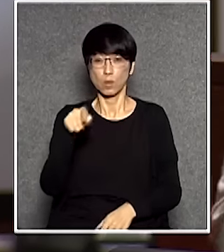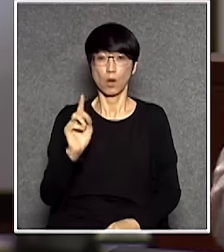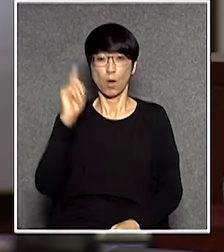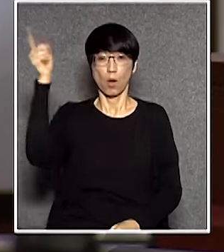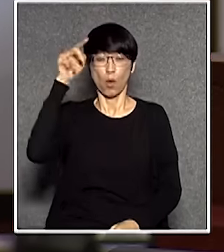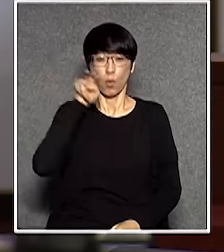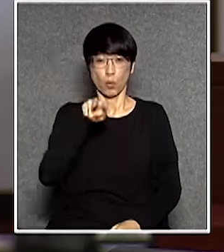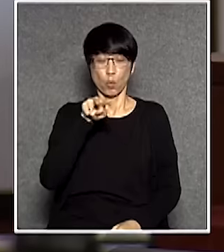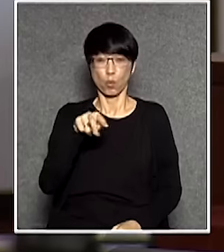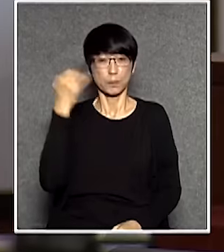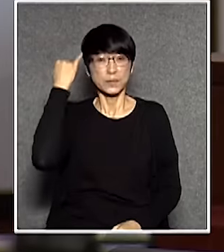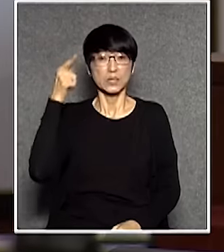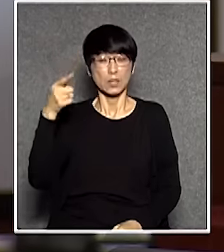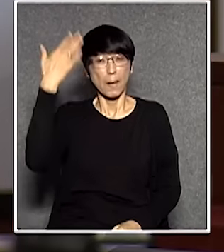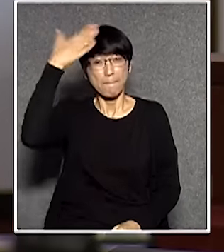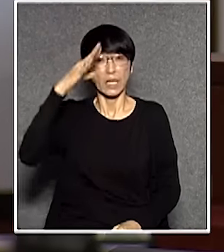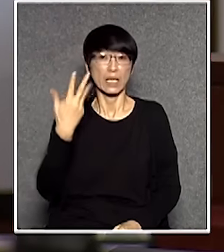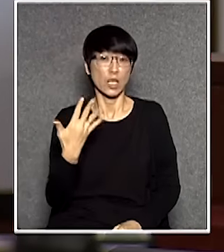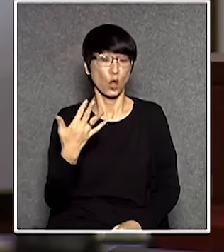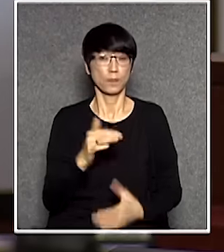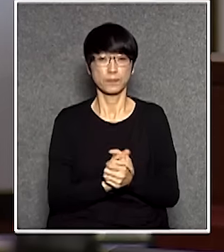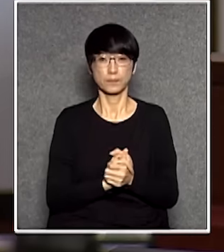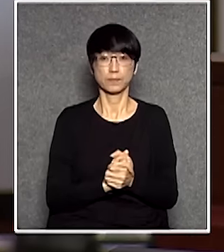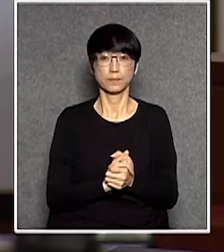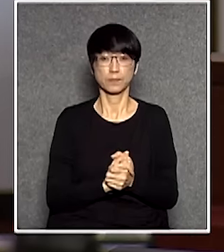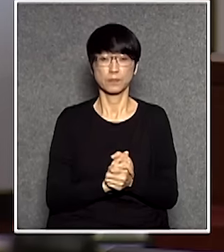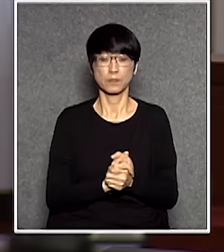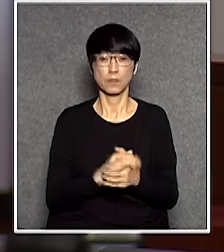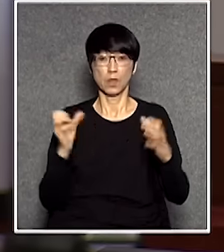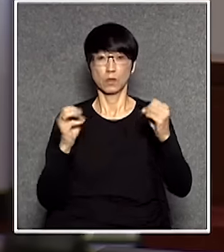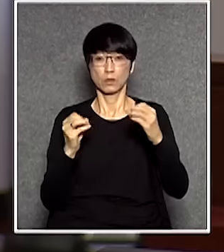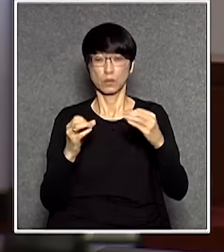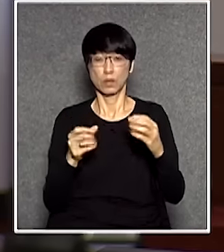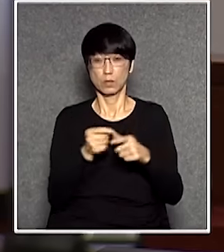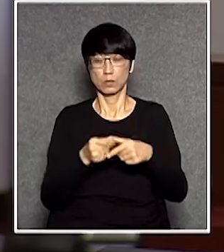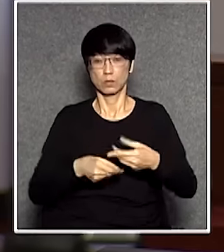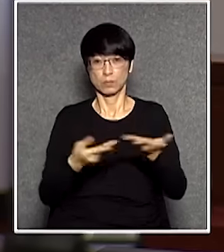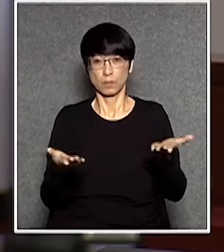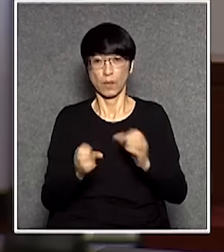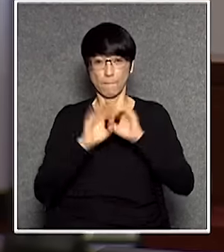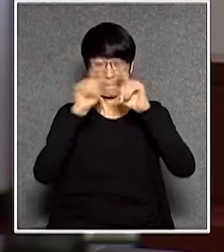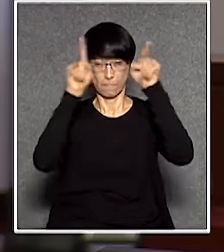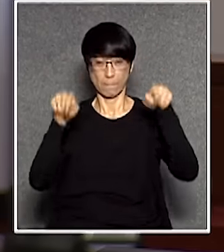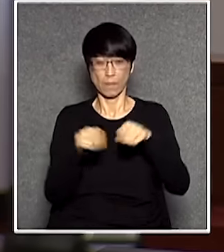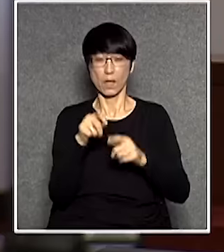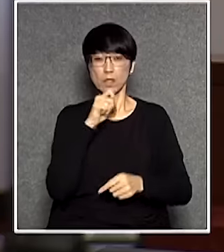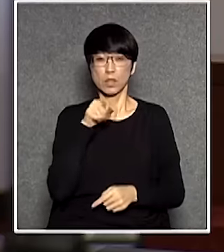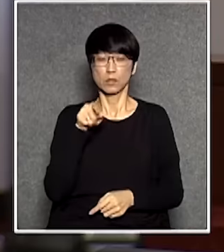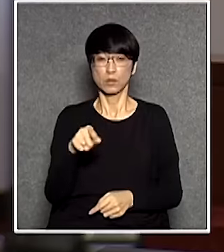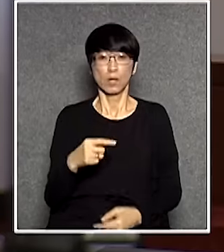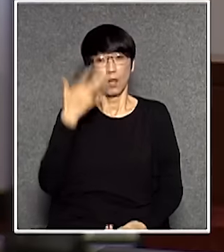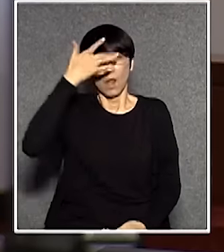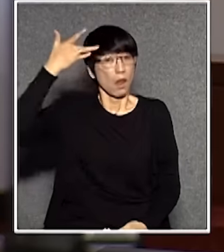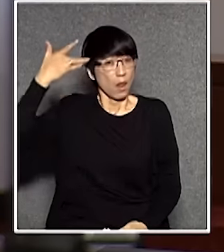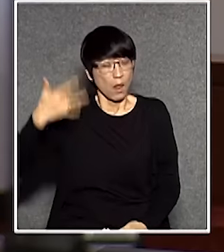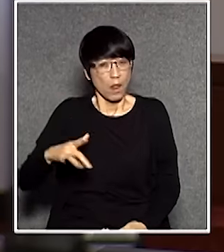系統我不知道主席你了解有多少我們開了幾次公開零稅後發表了一個報告我們個個都一壓項